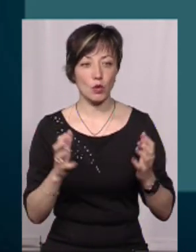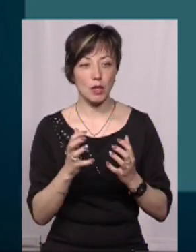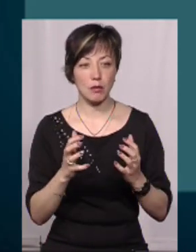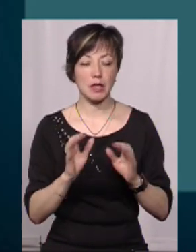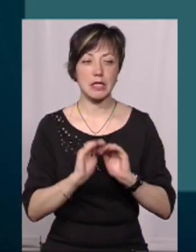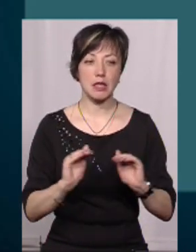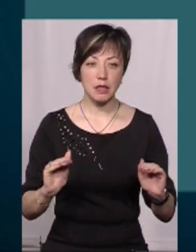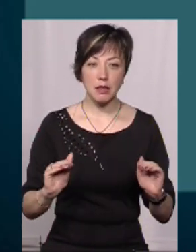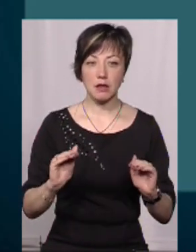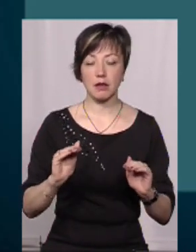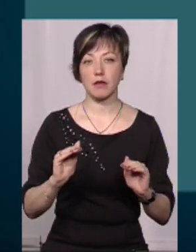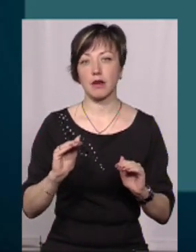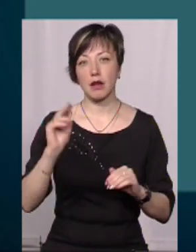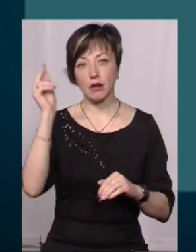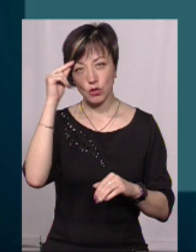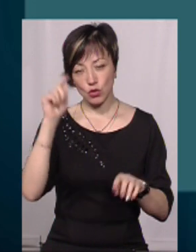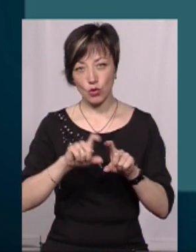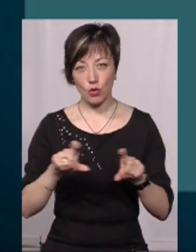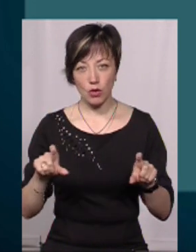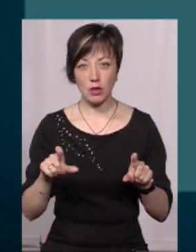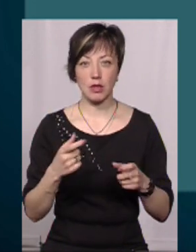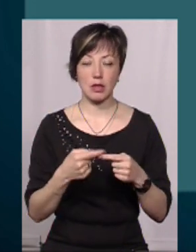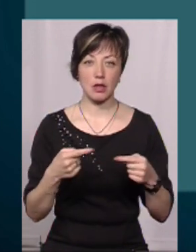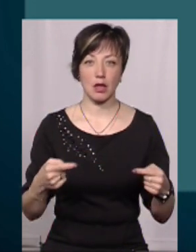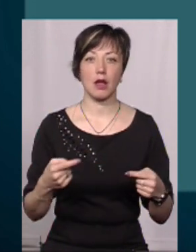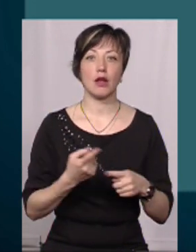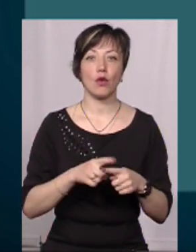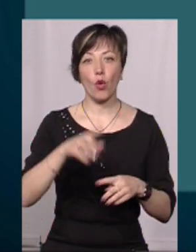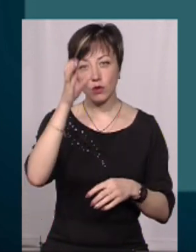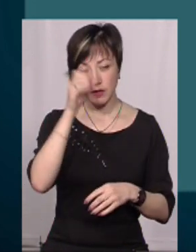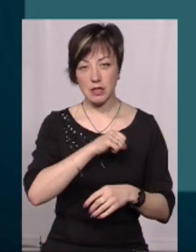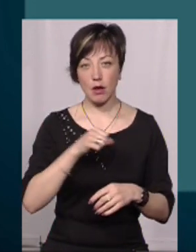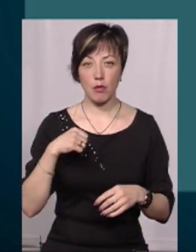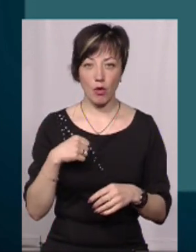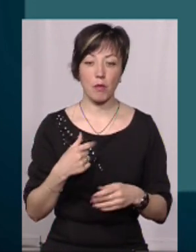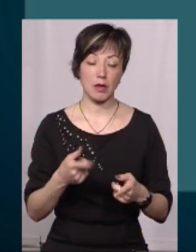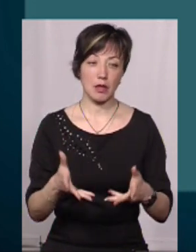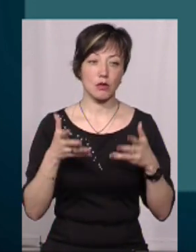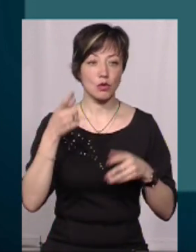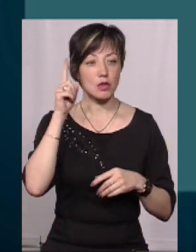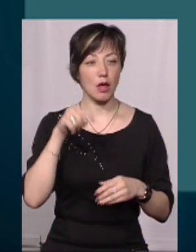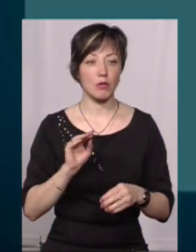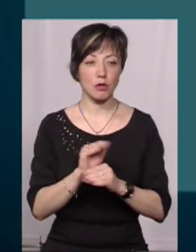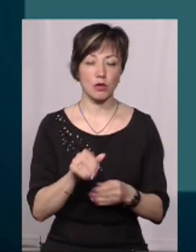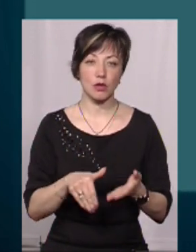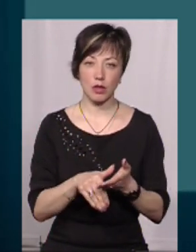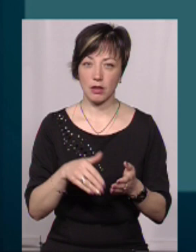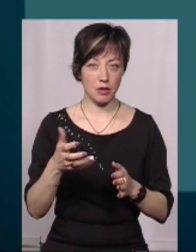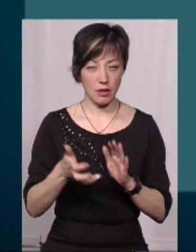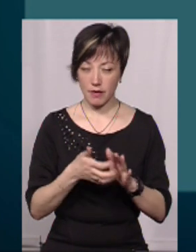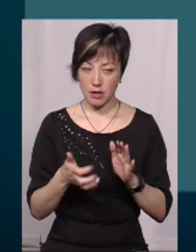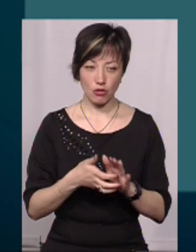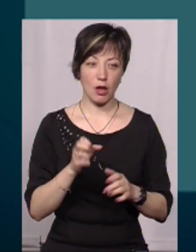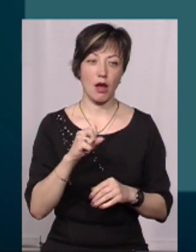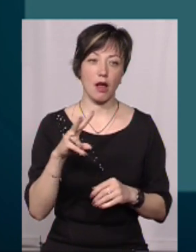садків, утримання дошкільних закладів, позашкільної освіти, самої освіти, врешті-решті, що ми щітко знаємо, що субвенції державна не вистачає.